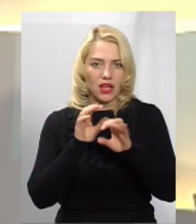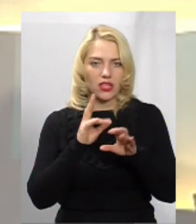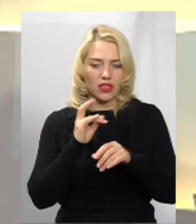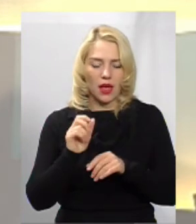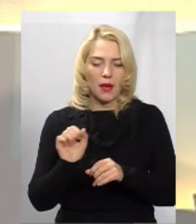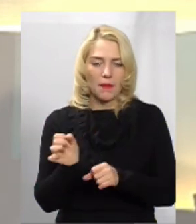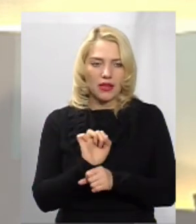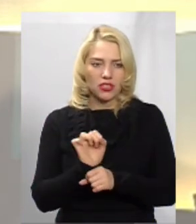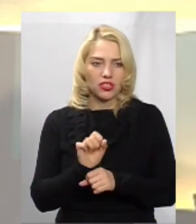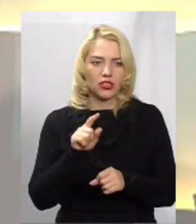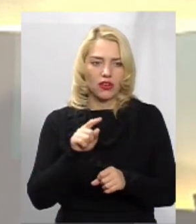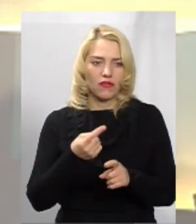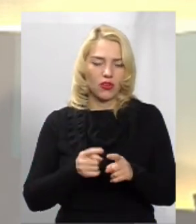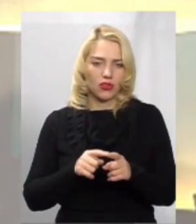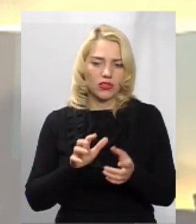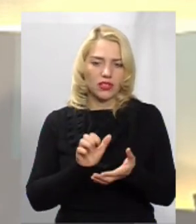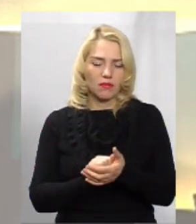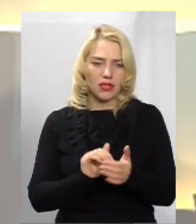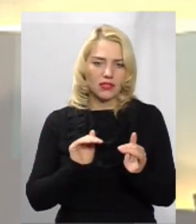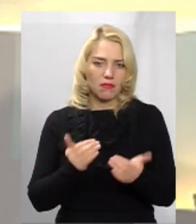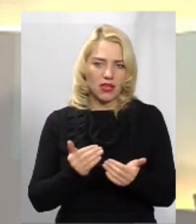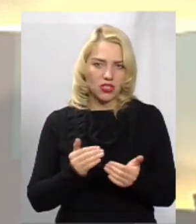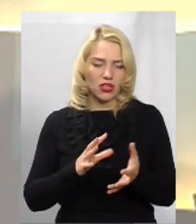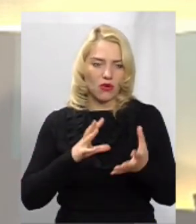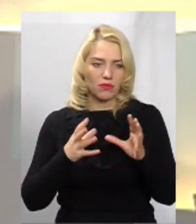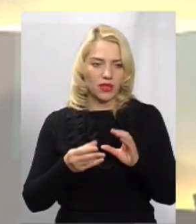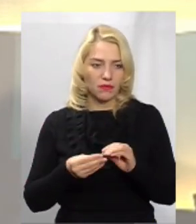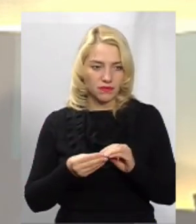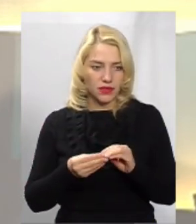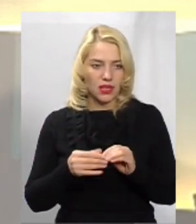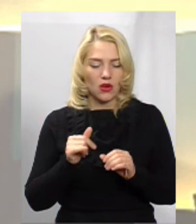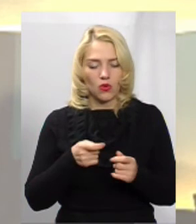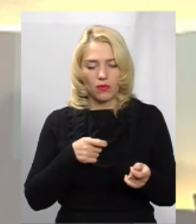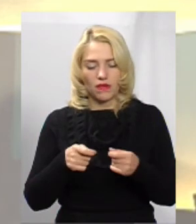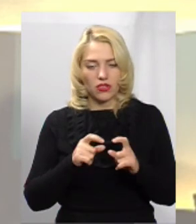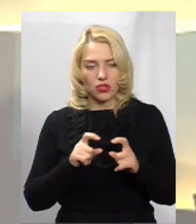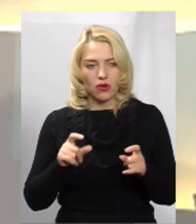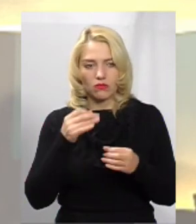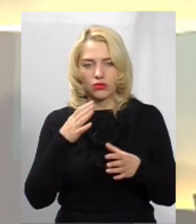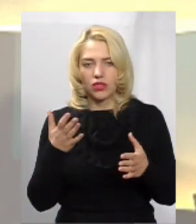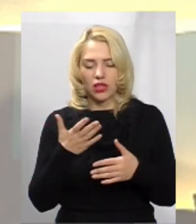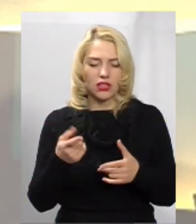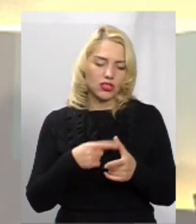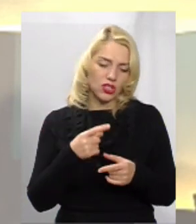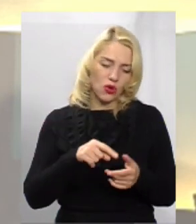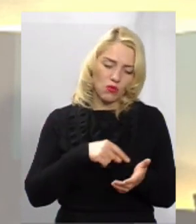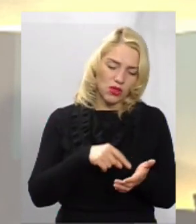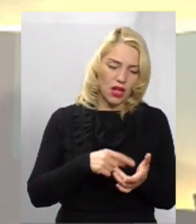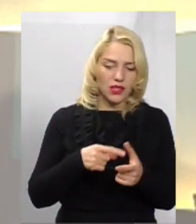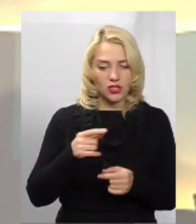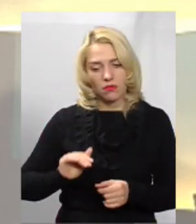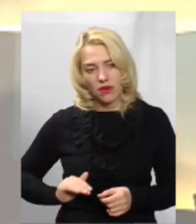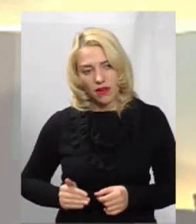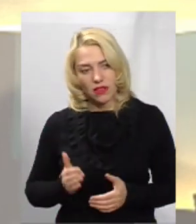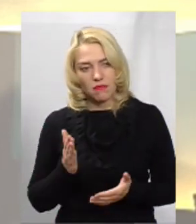машини, воно займає набагато менший об'єм. Управляюча компанія будь-яка, чи то комунальна, чи приватна,